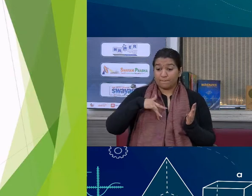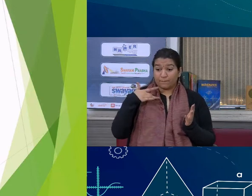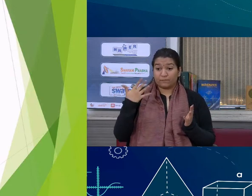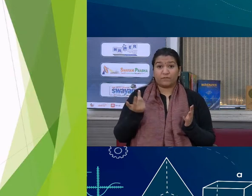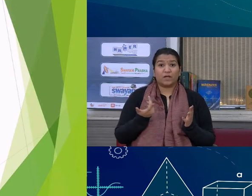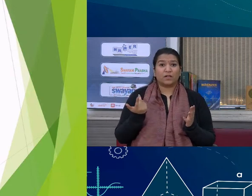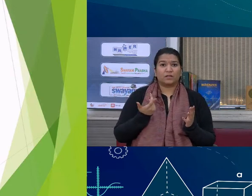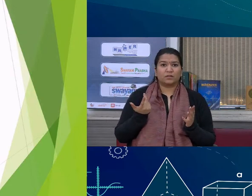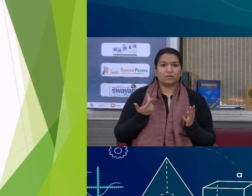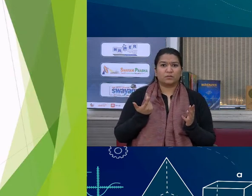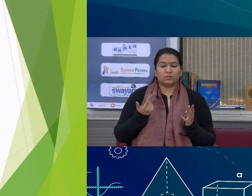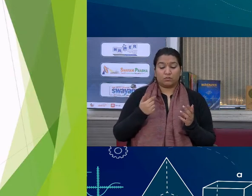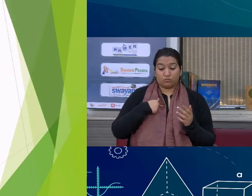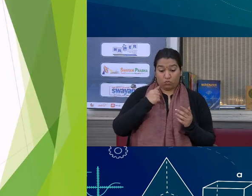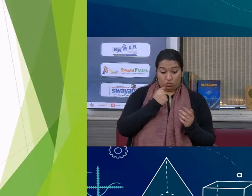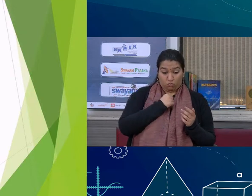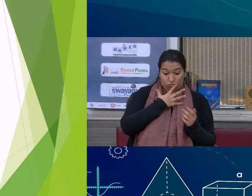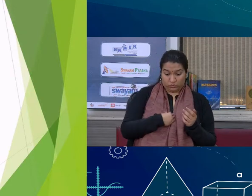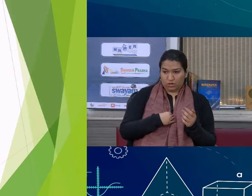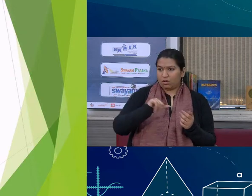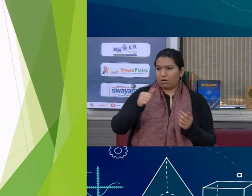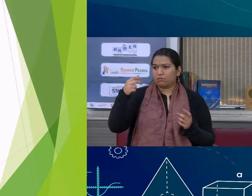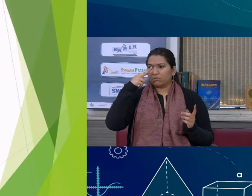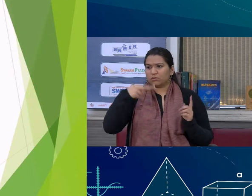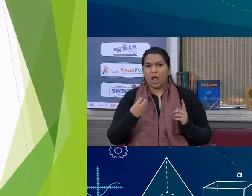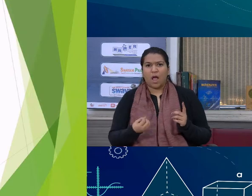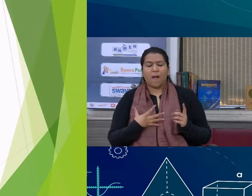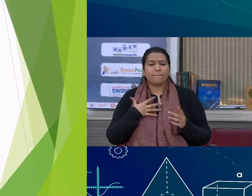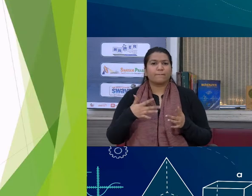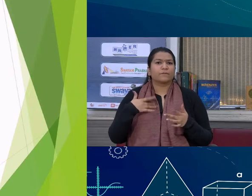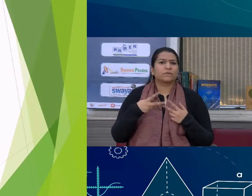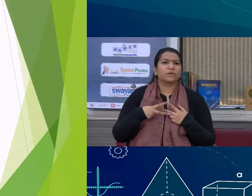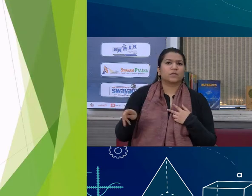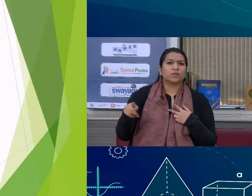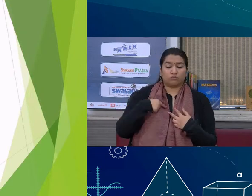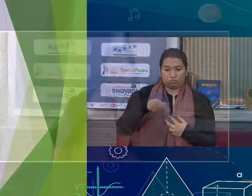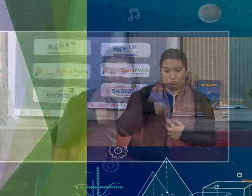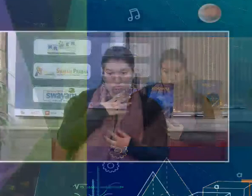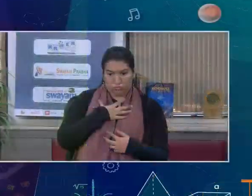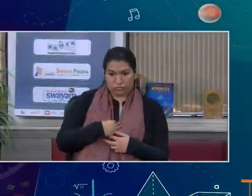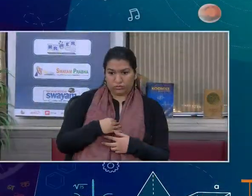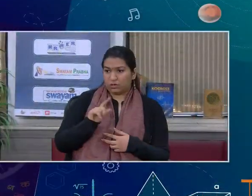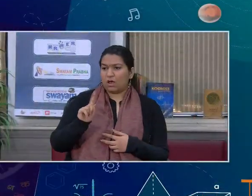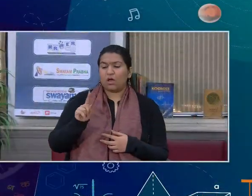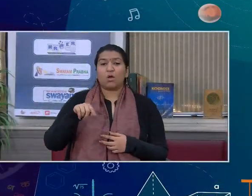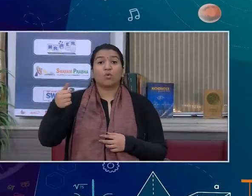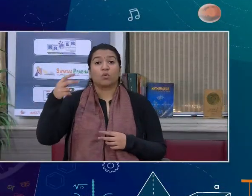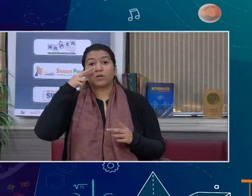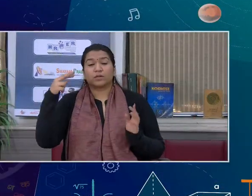नियुक्त दूसरों के जो थावा हुआ कि मैं अपने दुख